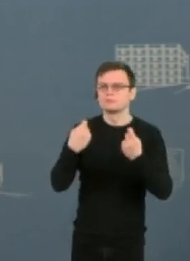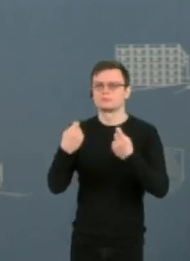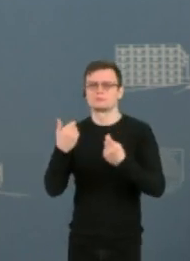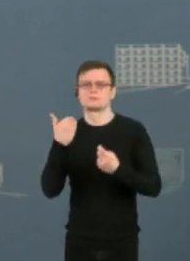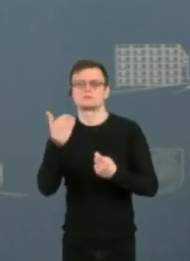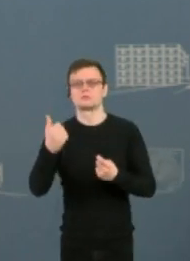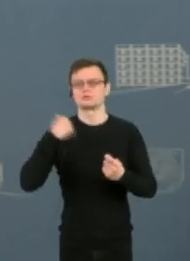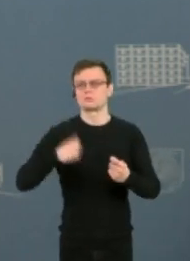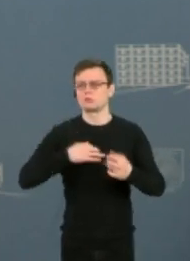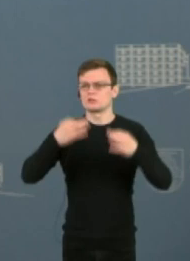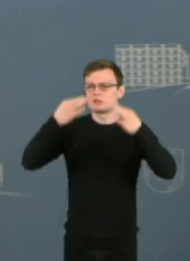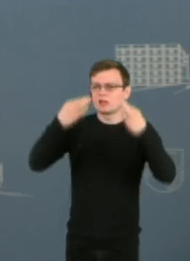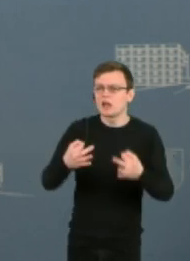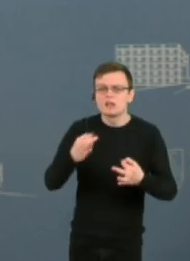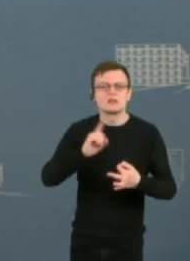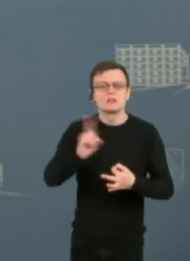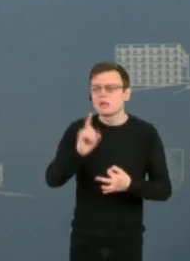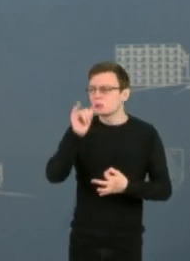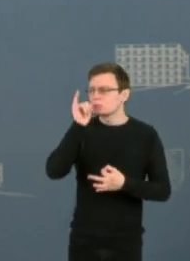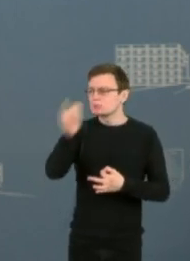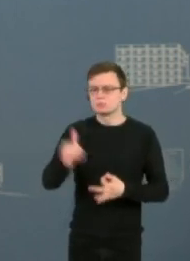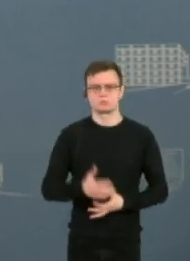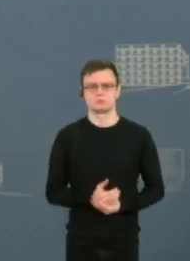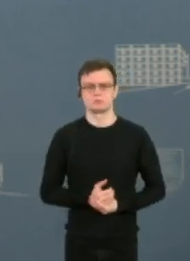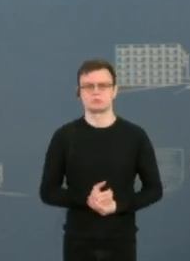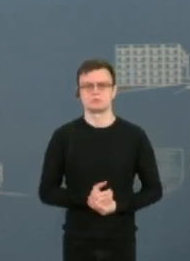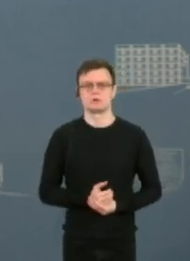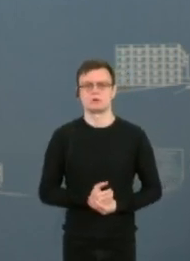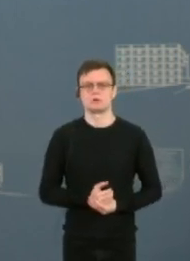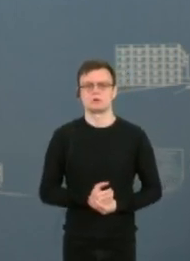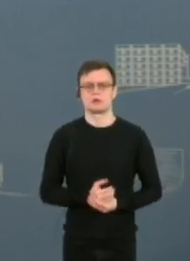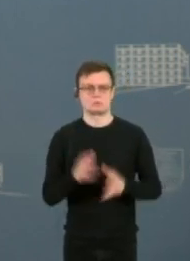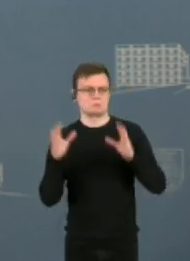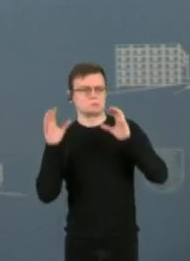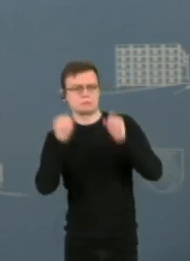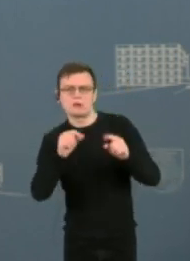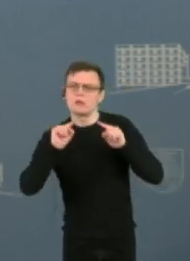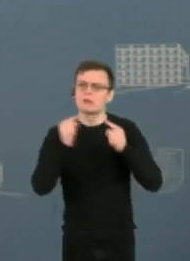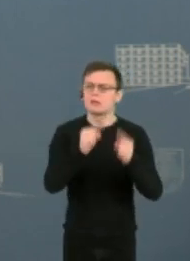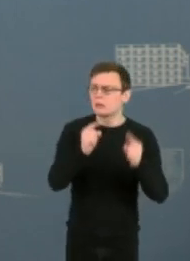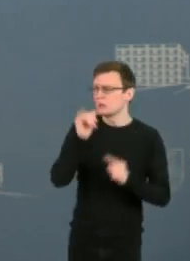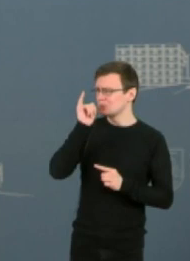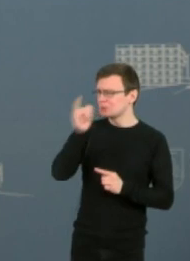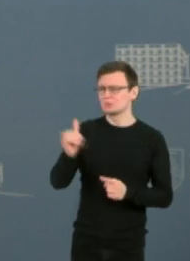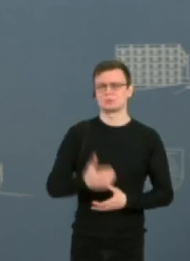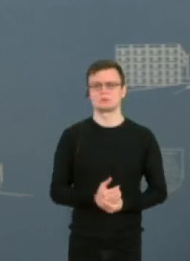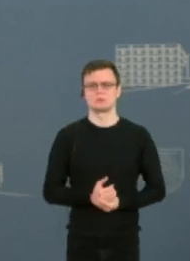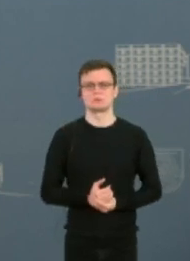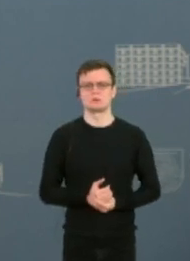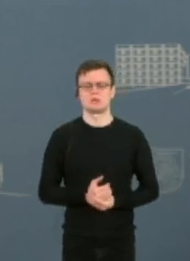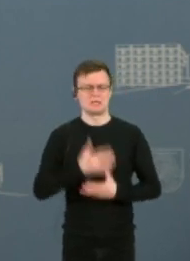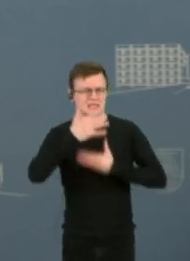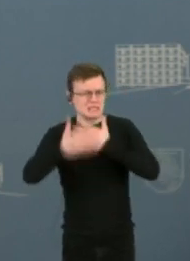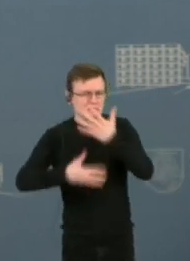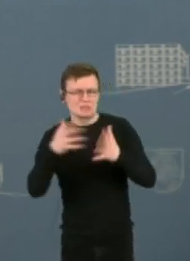žmogaus teisės, kad būtų vykdoma agresija, kad būtų vykdomas hybridinės